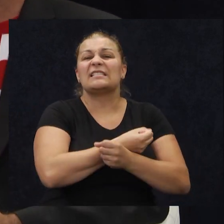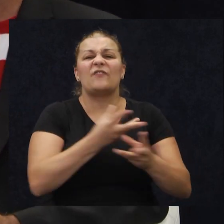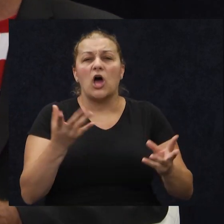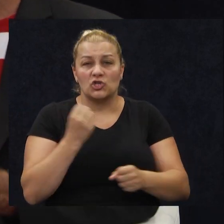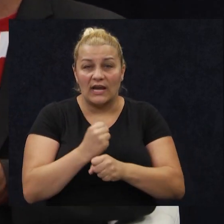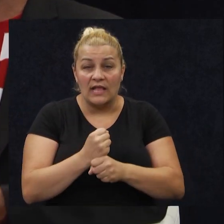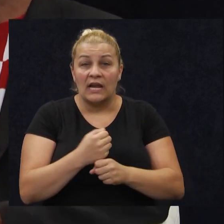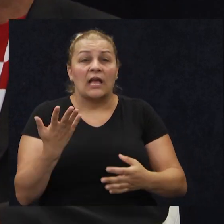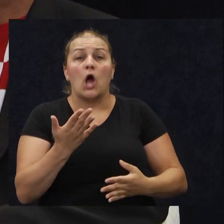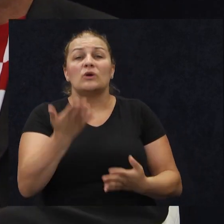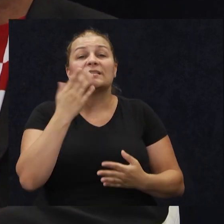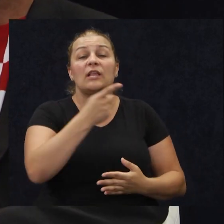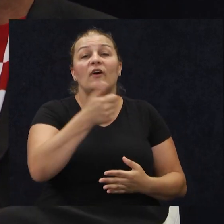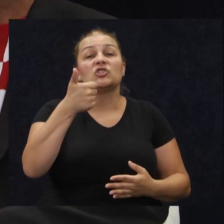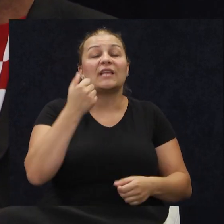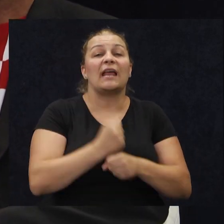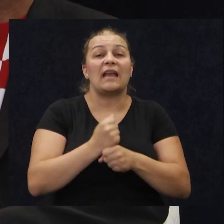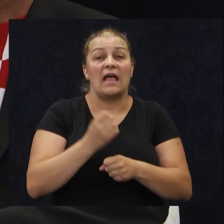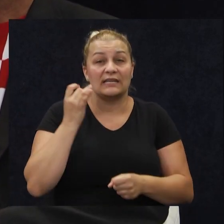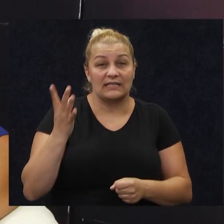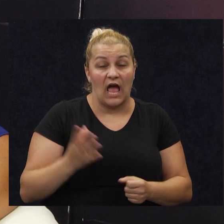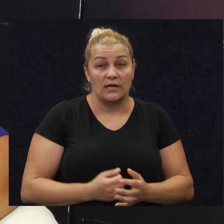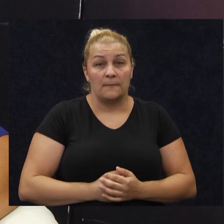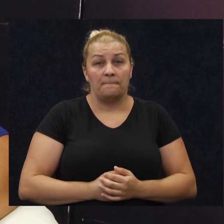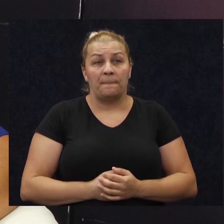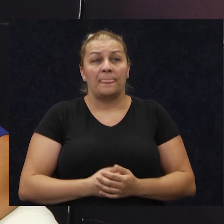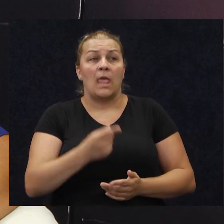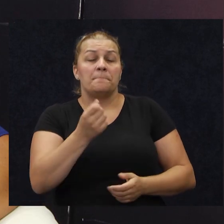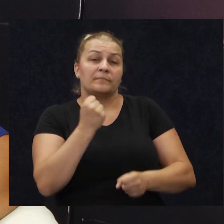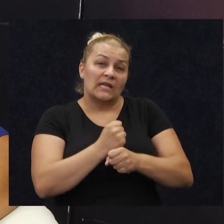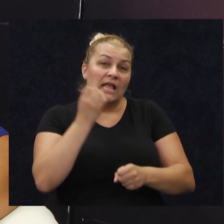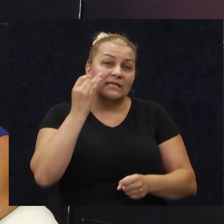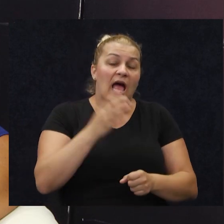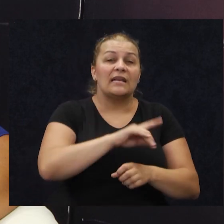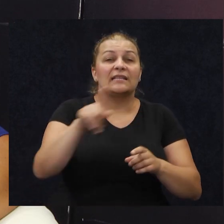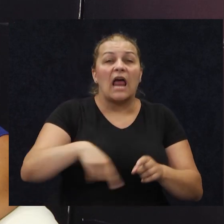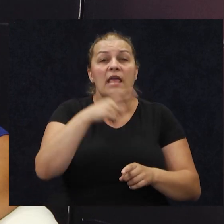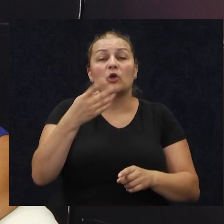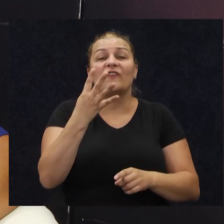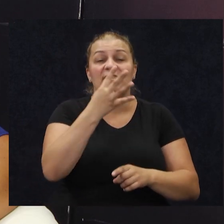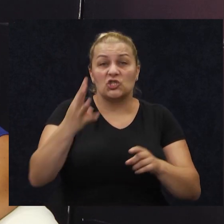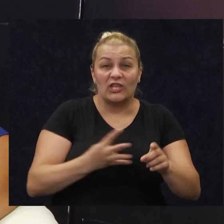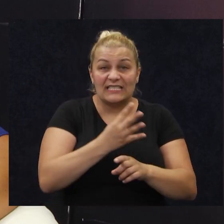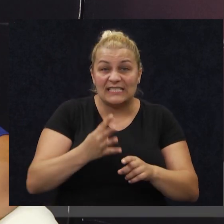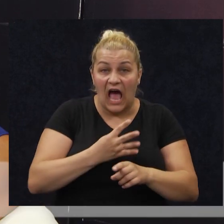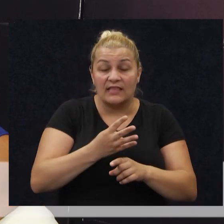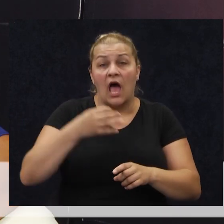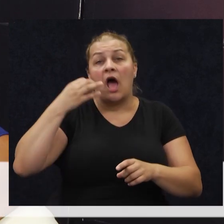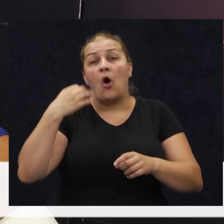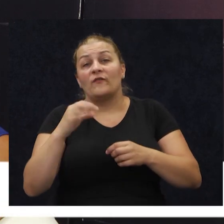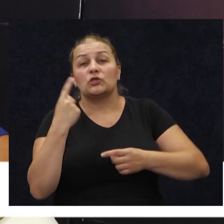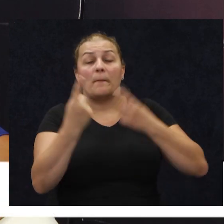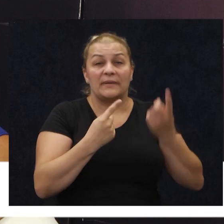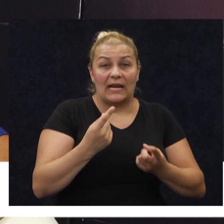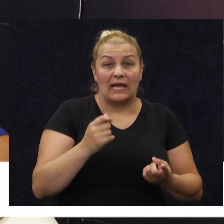je od prilike vaš jedan radni dan izgledao? Pa radni dan je obično treja 24 sata, ovisno o prilikama, znači